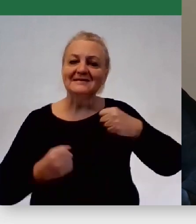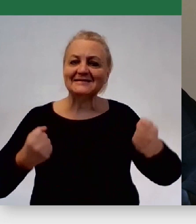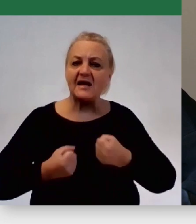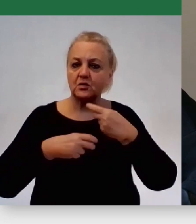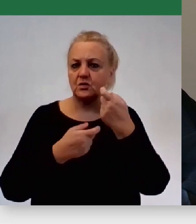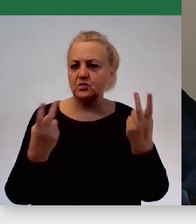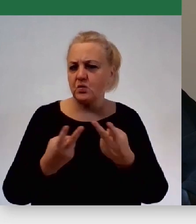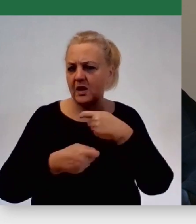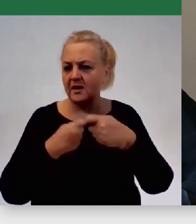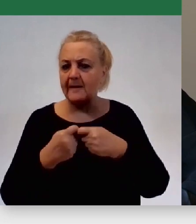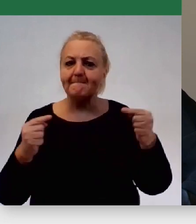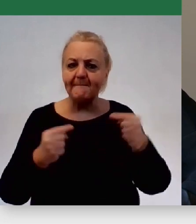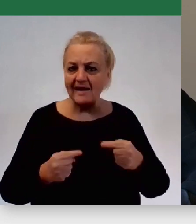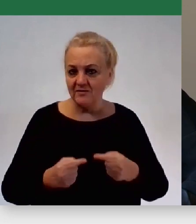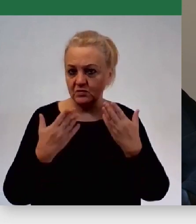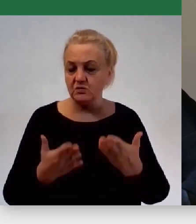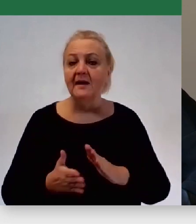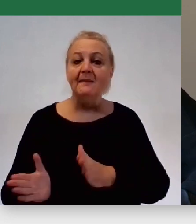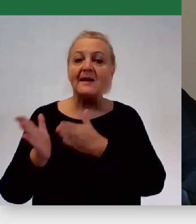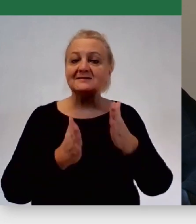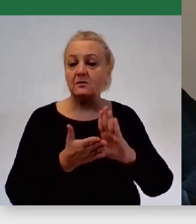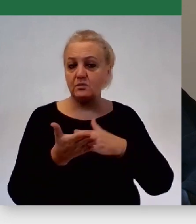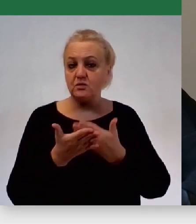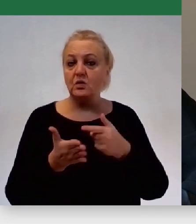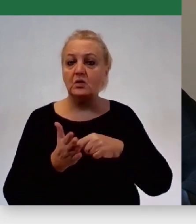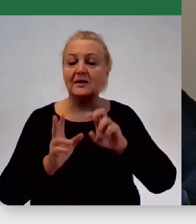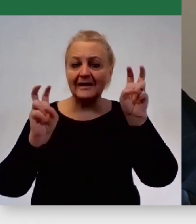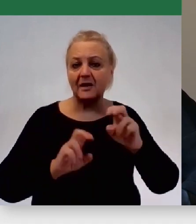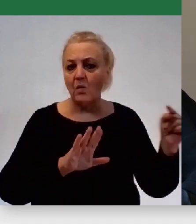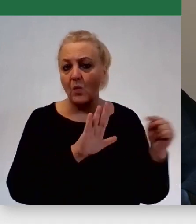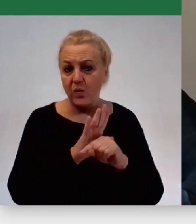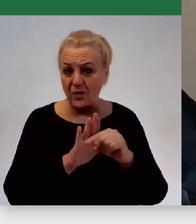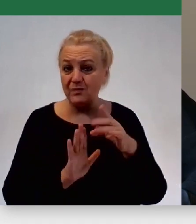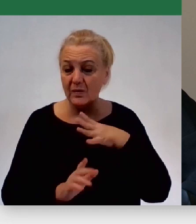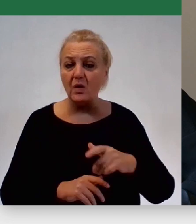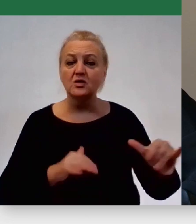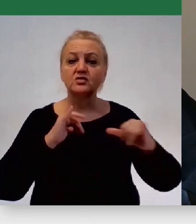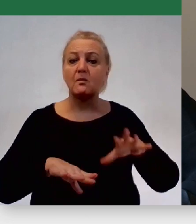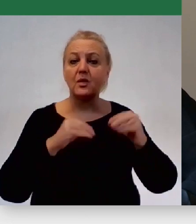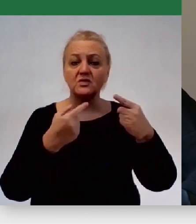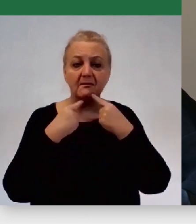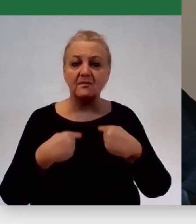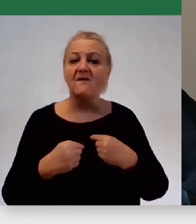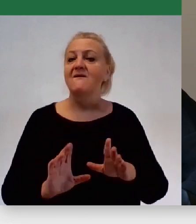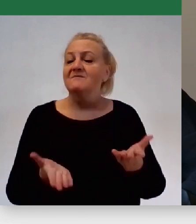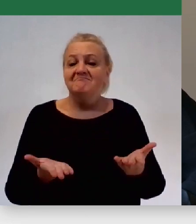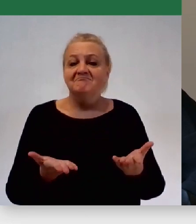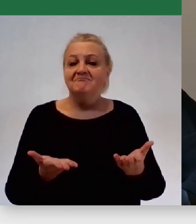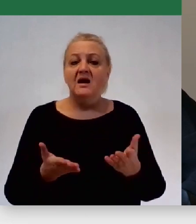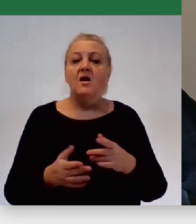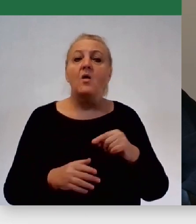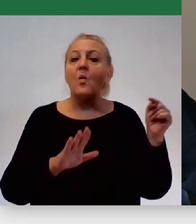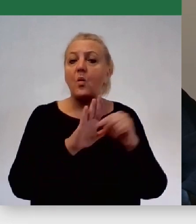rozwiązania, które będzie adekwatne. Kolejny przykład to był kryzys uchodźczy. Rząd na początku powiedział, że absolutnie nie kierować